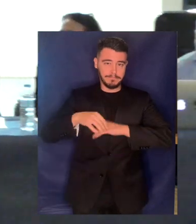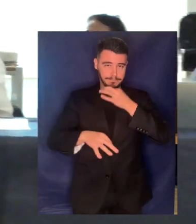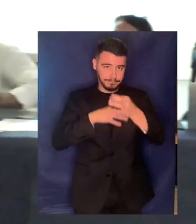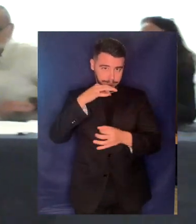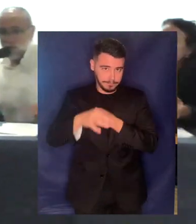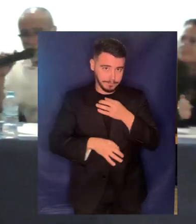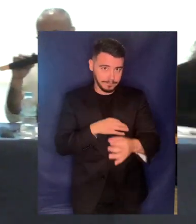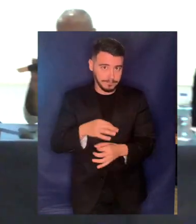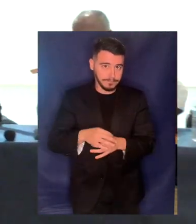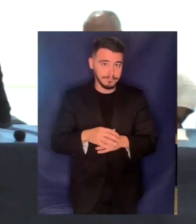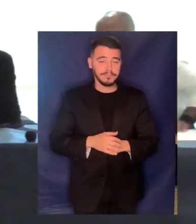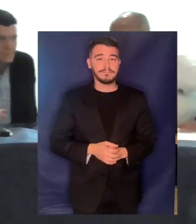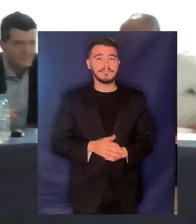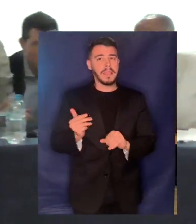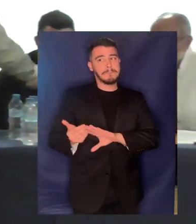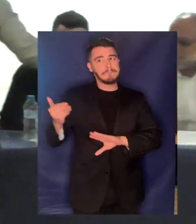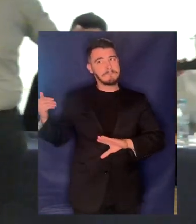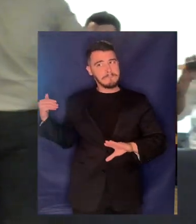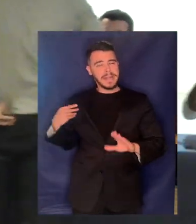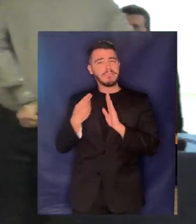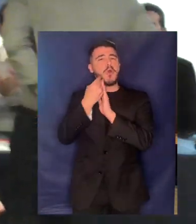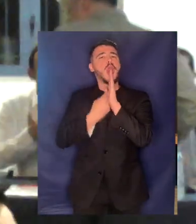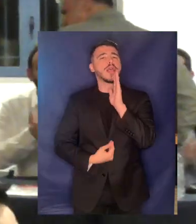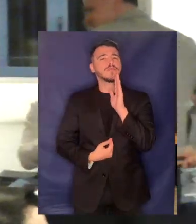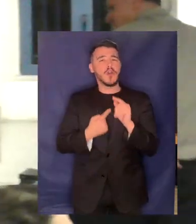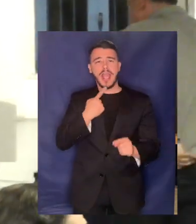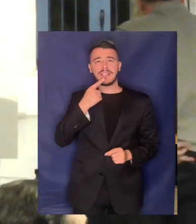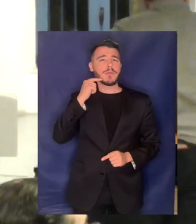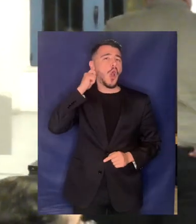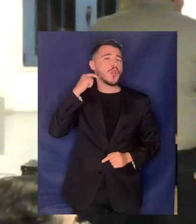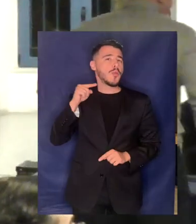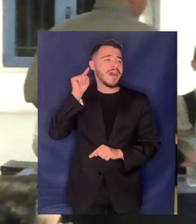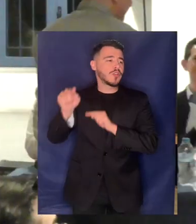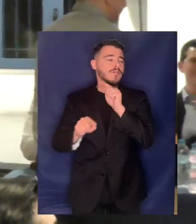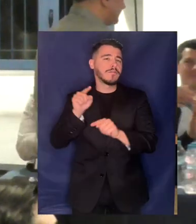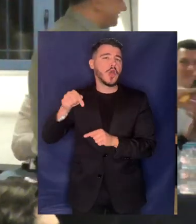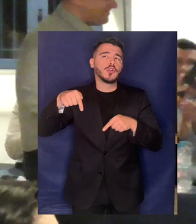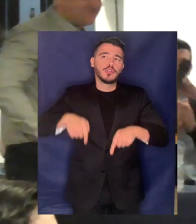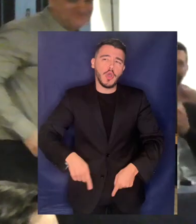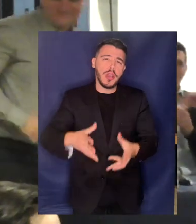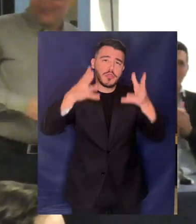τον οποίο τον μνημονέψαμε αρκετές φορές ήδη σας είναι γνωστός